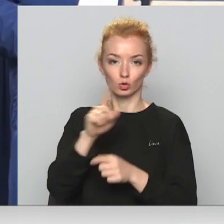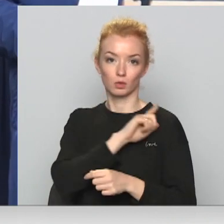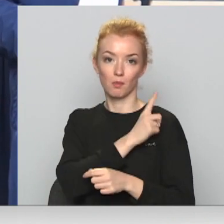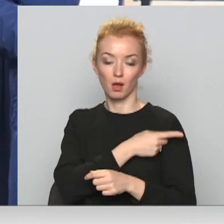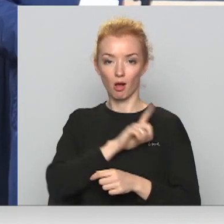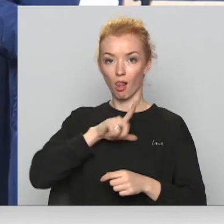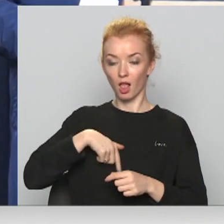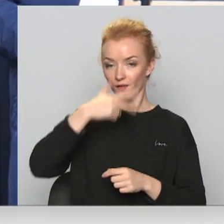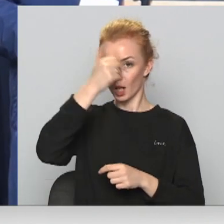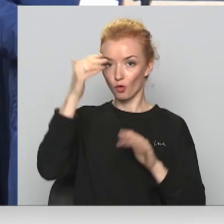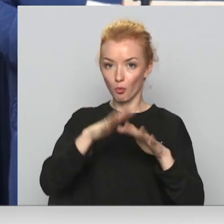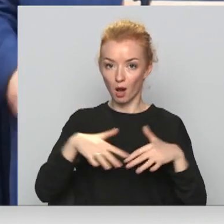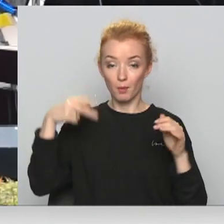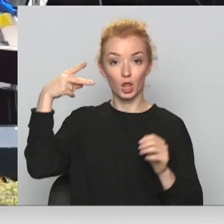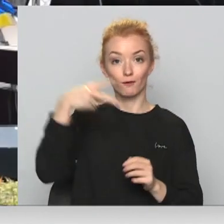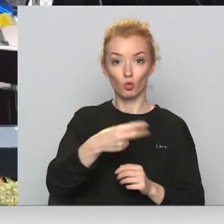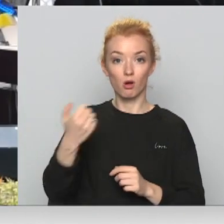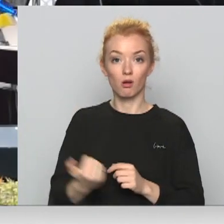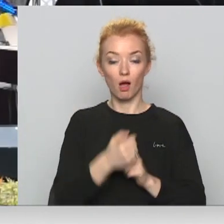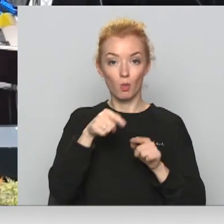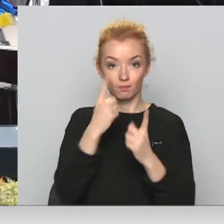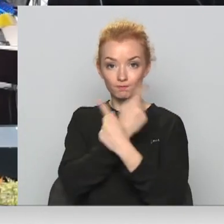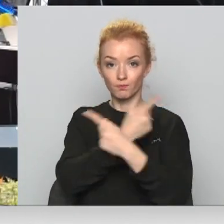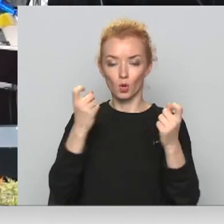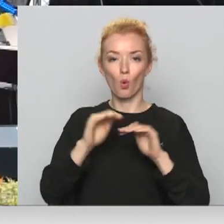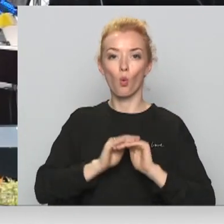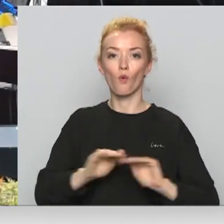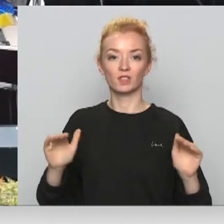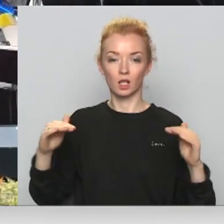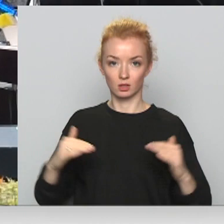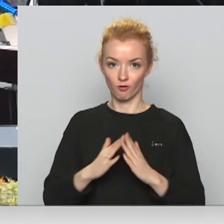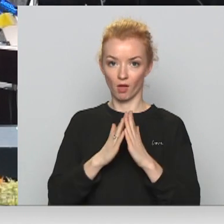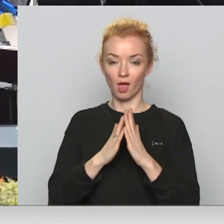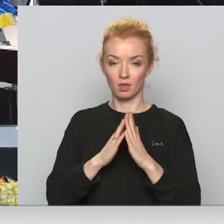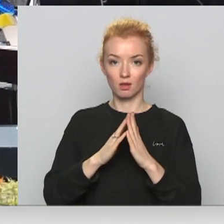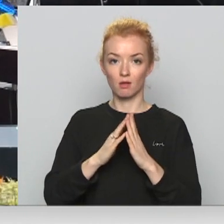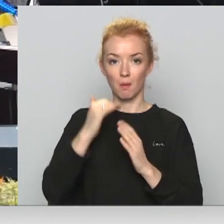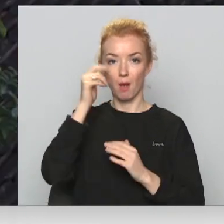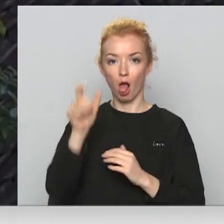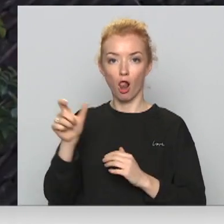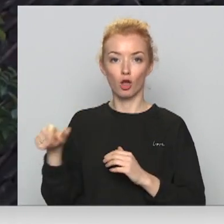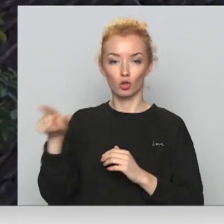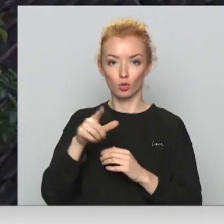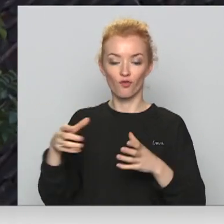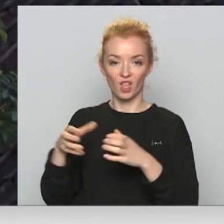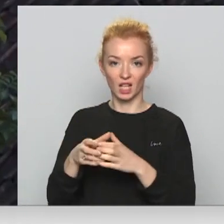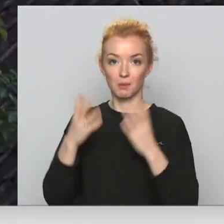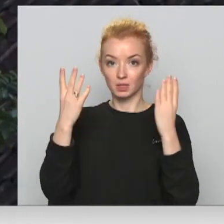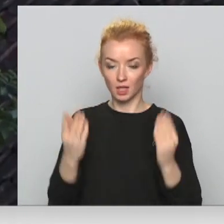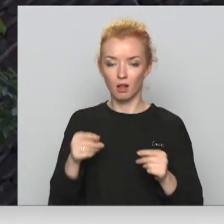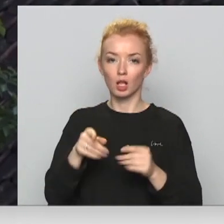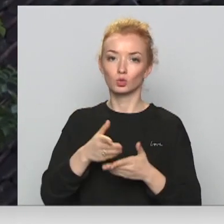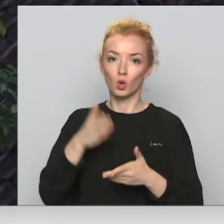Lietuvas parlamenti 2000. gadā to pasludināja par oficiāliem svētkiem Baltu vienības dienu. Ikgādu tā notiek